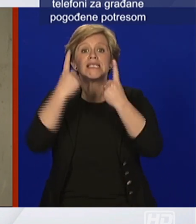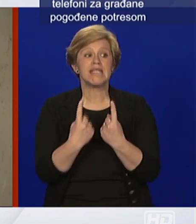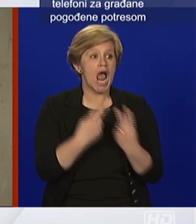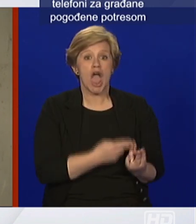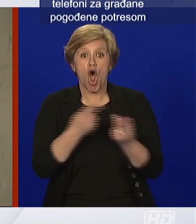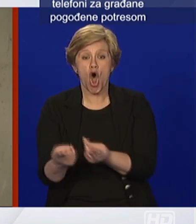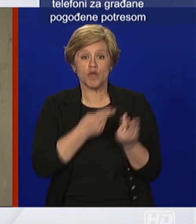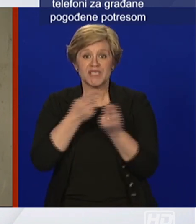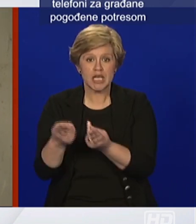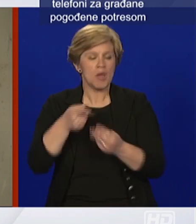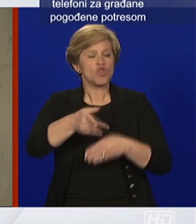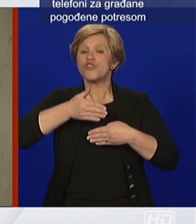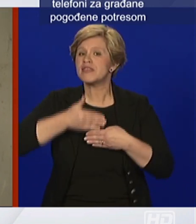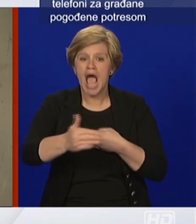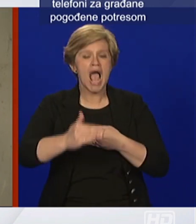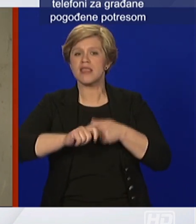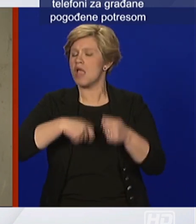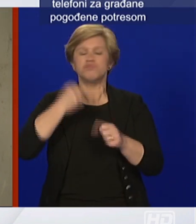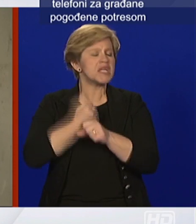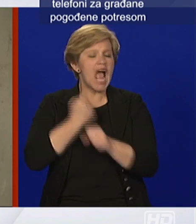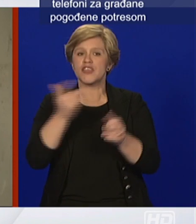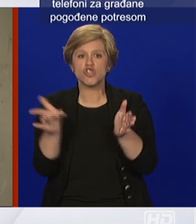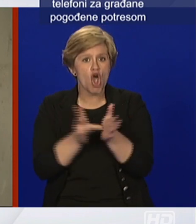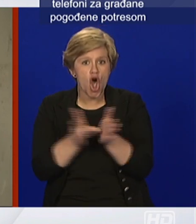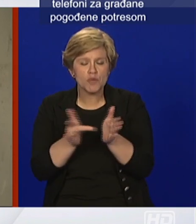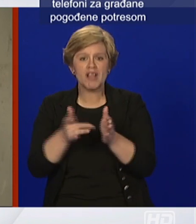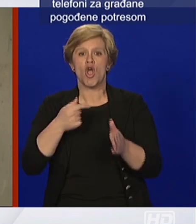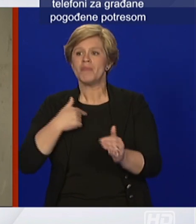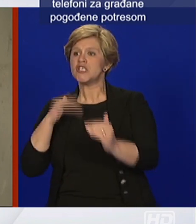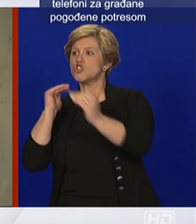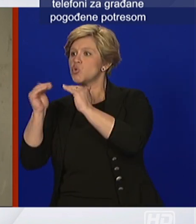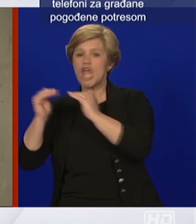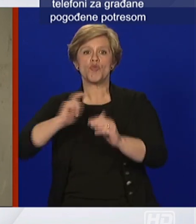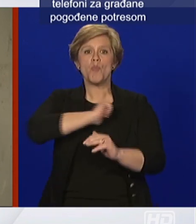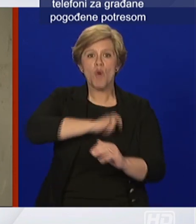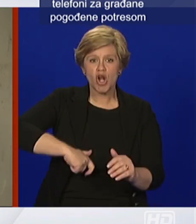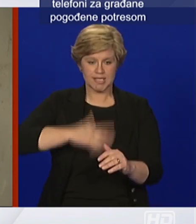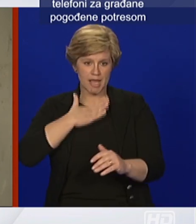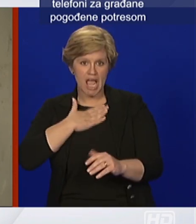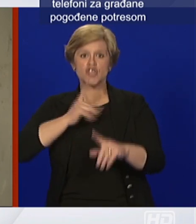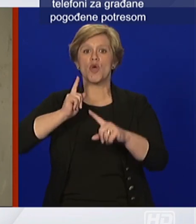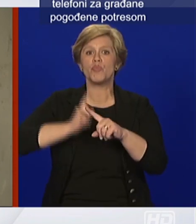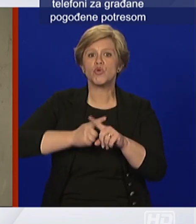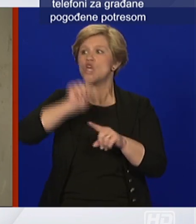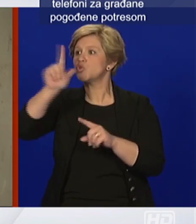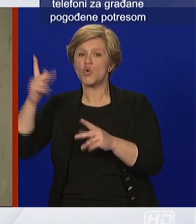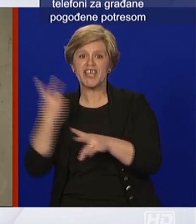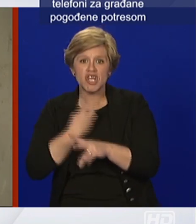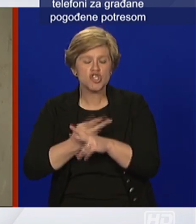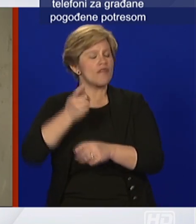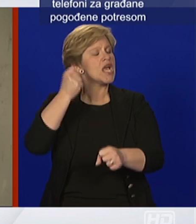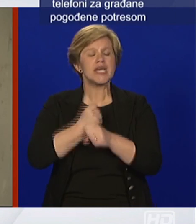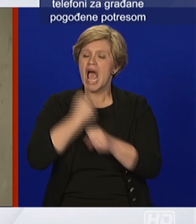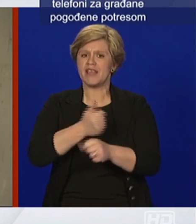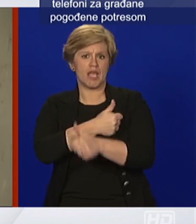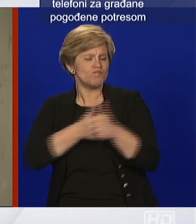Naša policija u suradnji sa policijama iz susjednih zemalja radi sjajan posao na